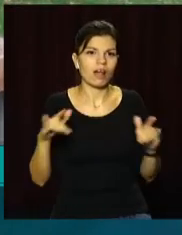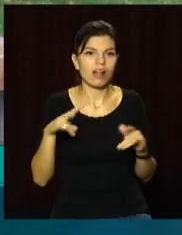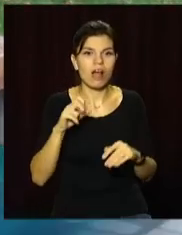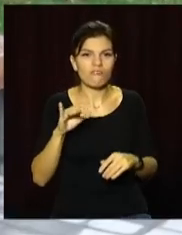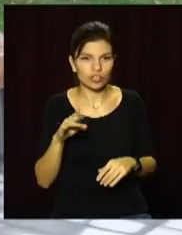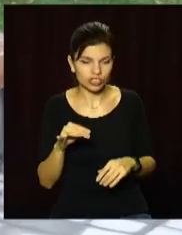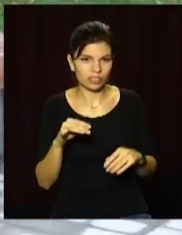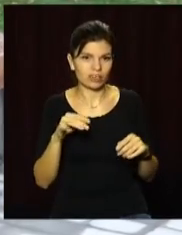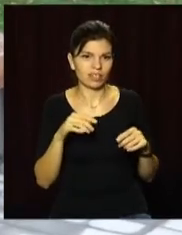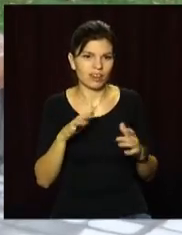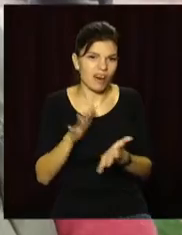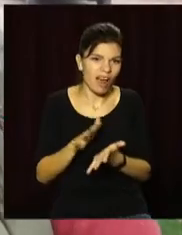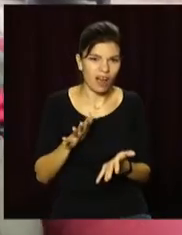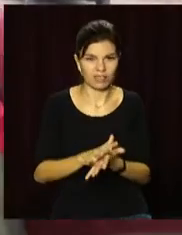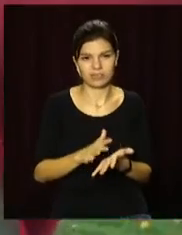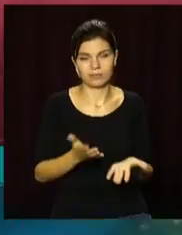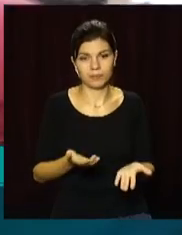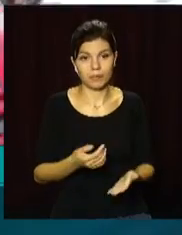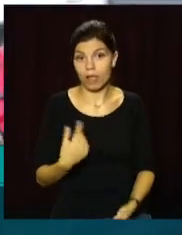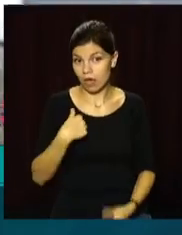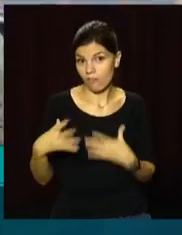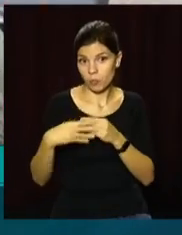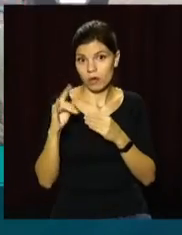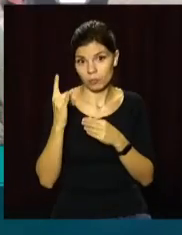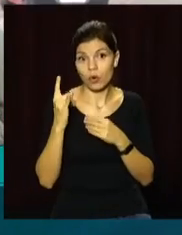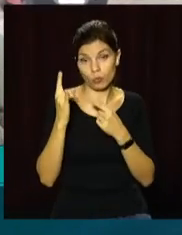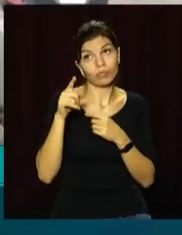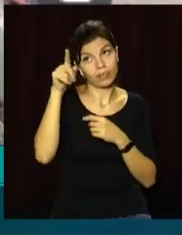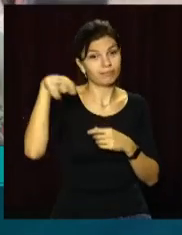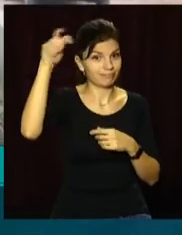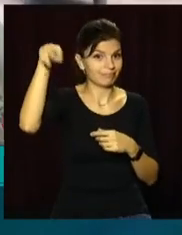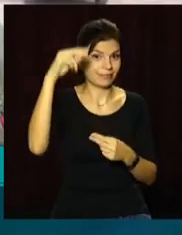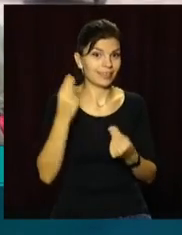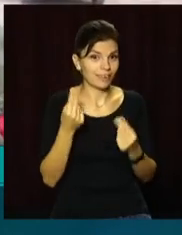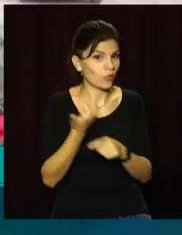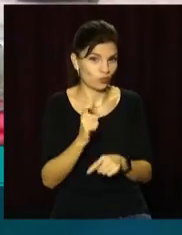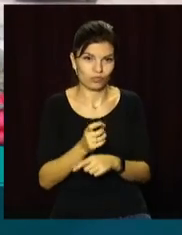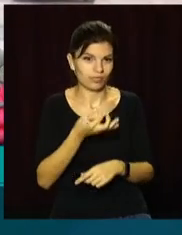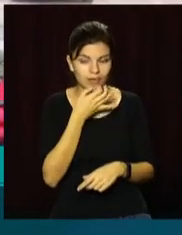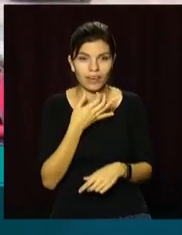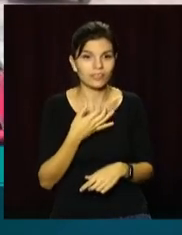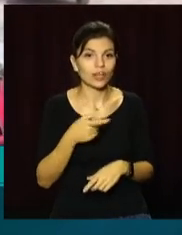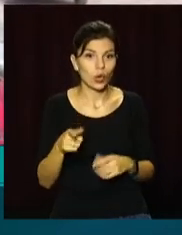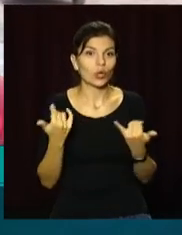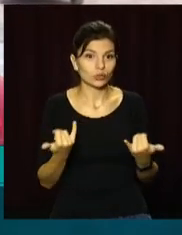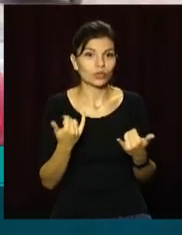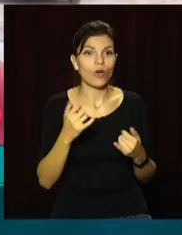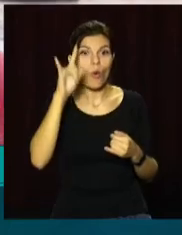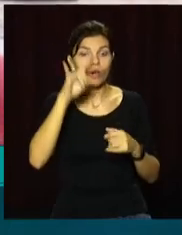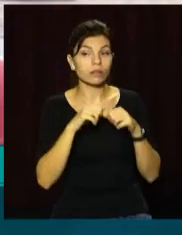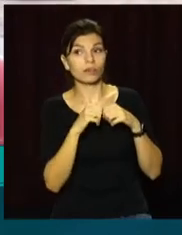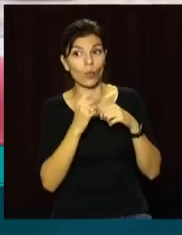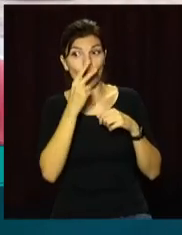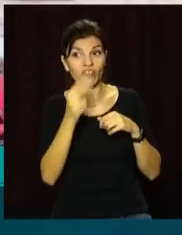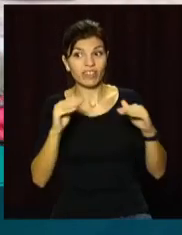із круглих трубочек, грязь. Я з дитим, він на верхушці. Йому дуже подобається, він сьогодні з вікна виглянув,